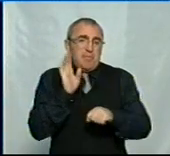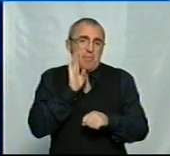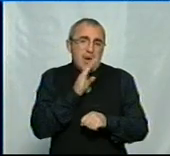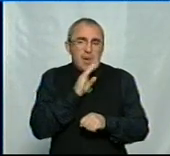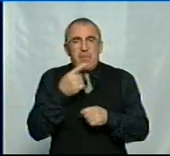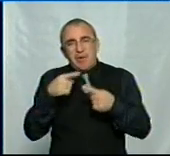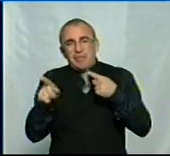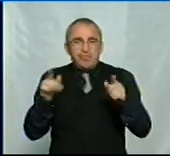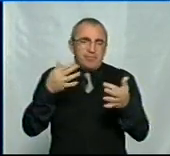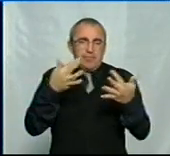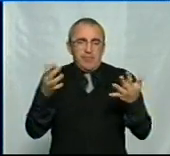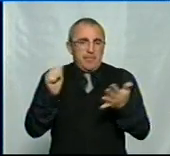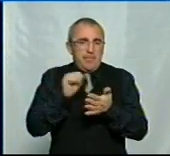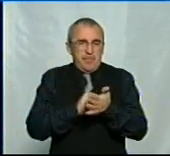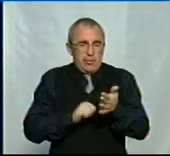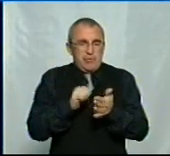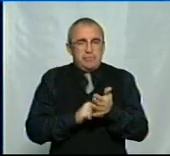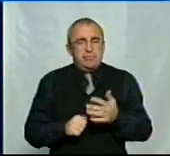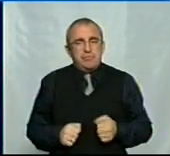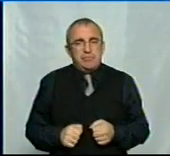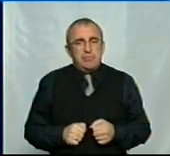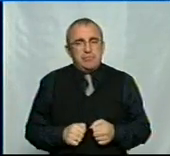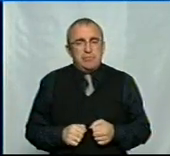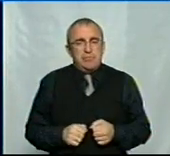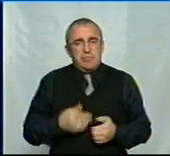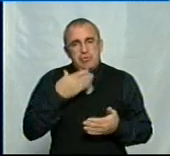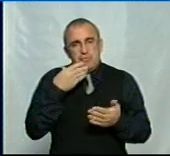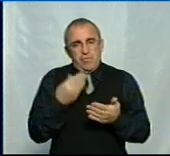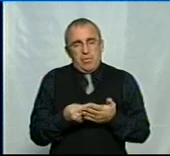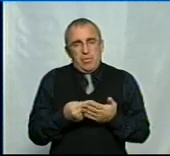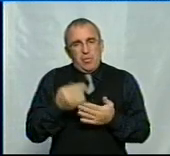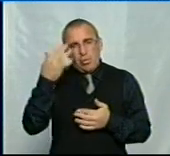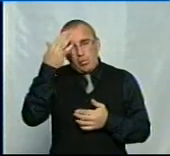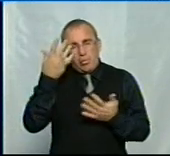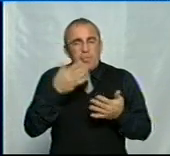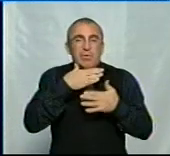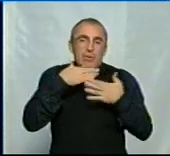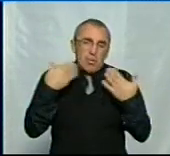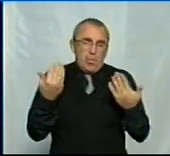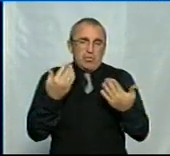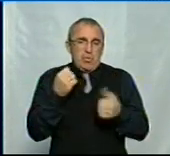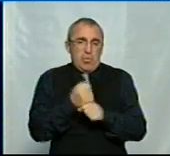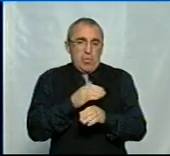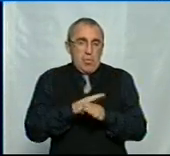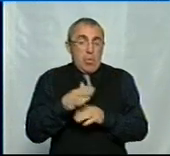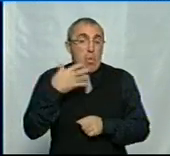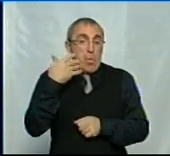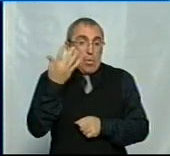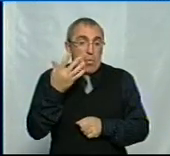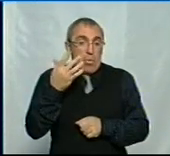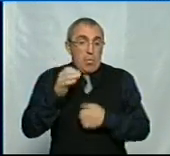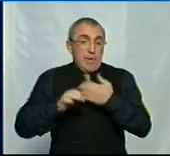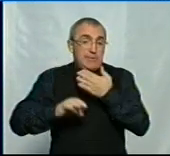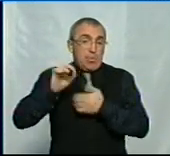тими чи іншими своїми думками не хотіли цього робити. Але коли на